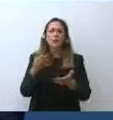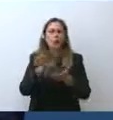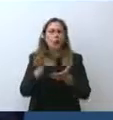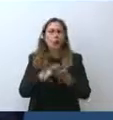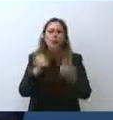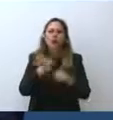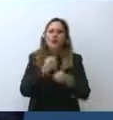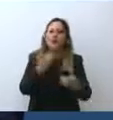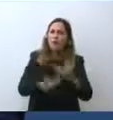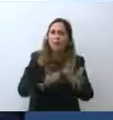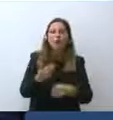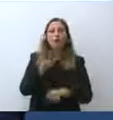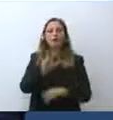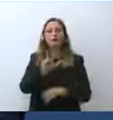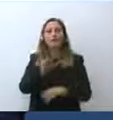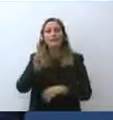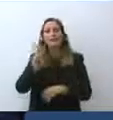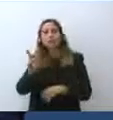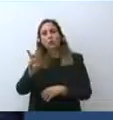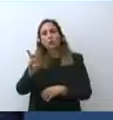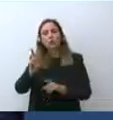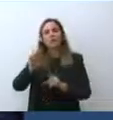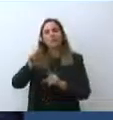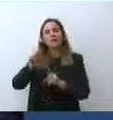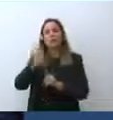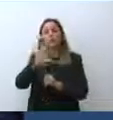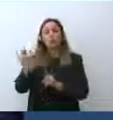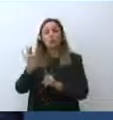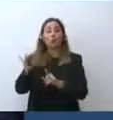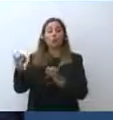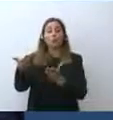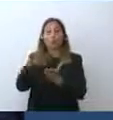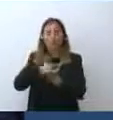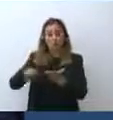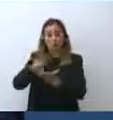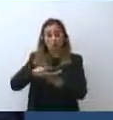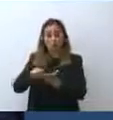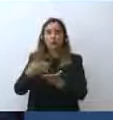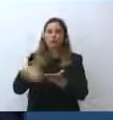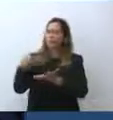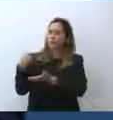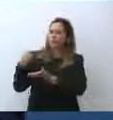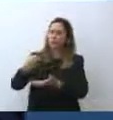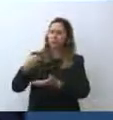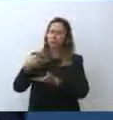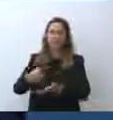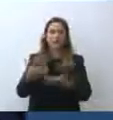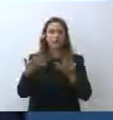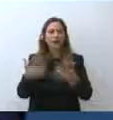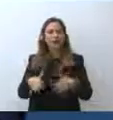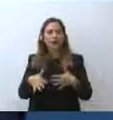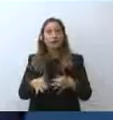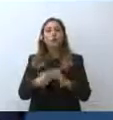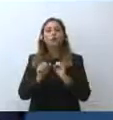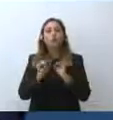32.500 progetti che hanno permesso di recuperare un